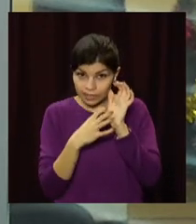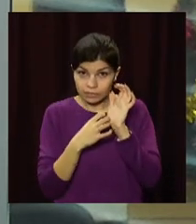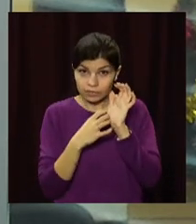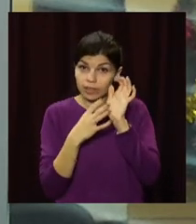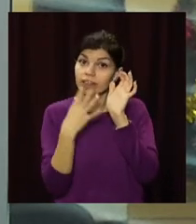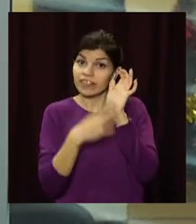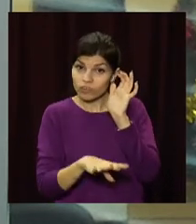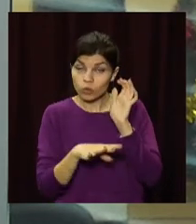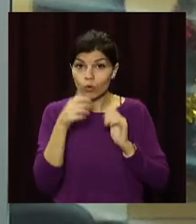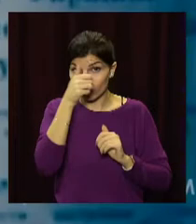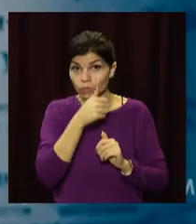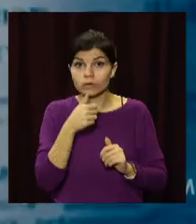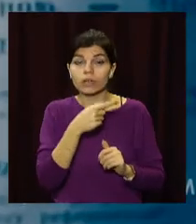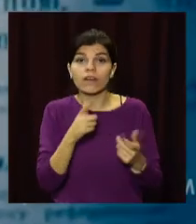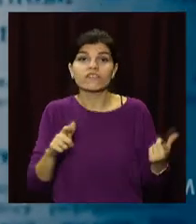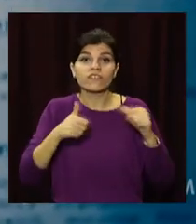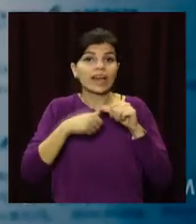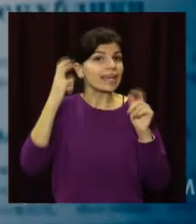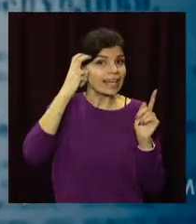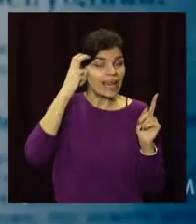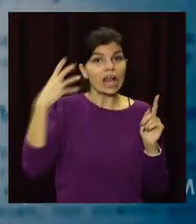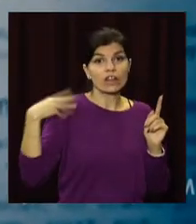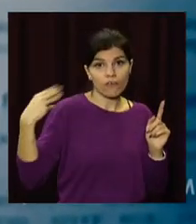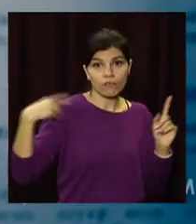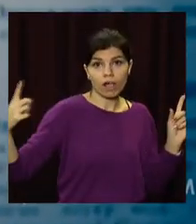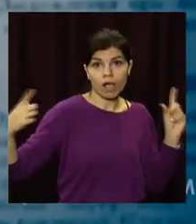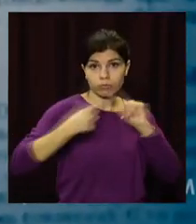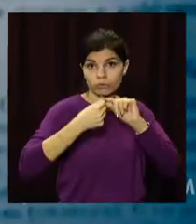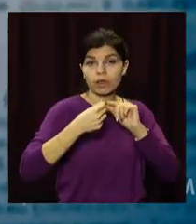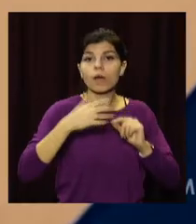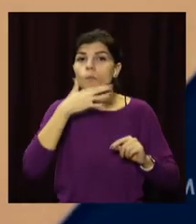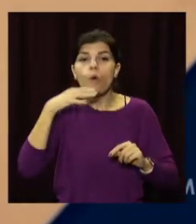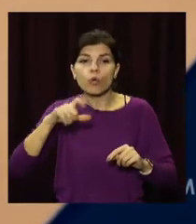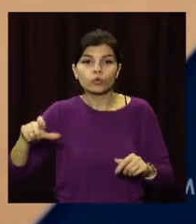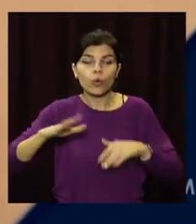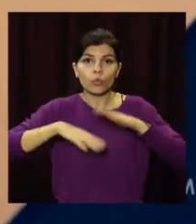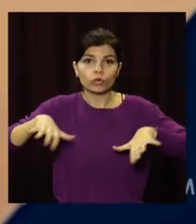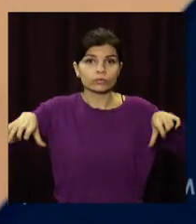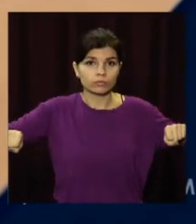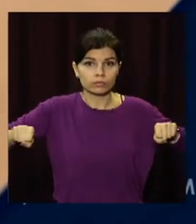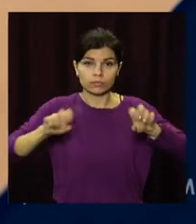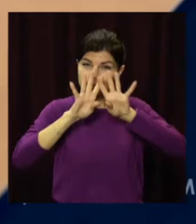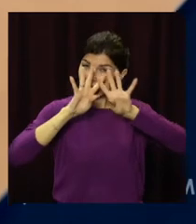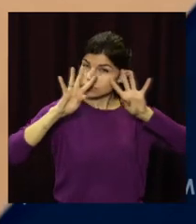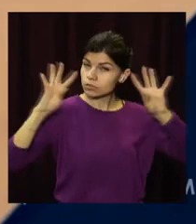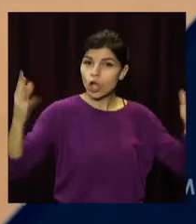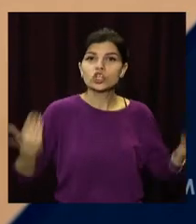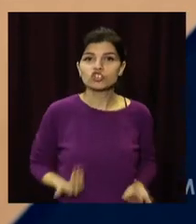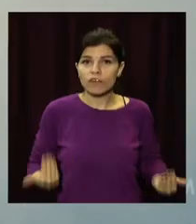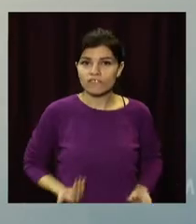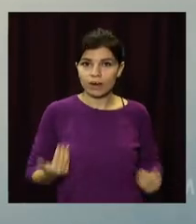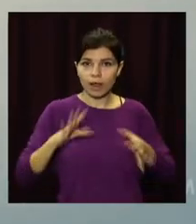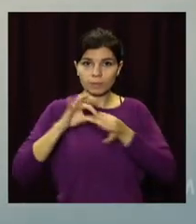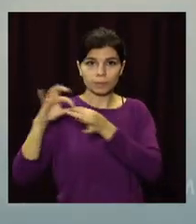річниці Возз'єднання між Києвом і Львовом десятки тисяч людей, тримаючись за руки, вишикувалися в живий ланцюг. Тоді, за даними